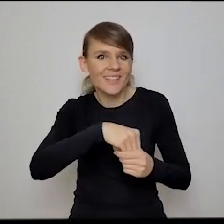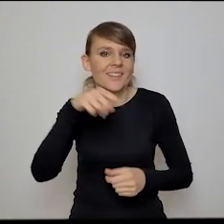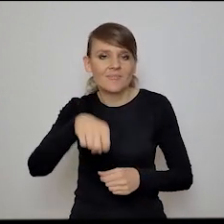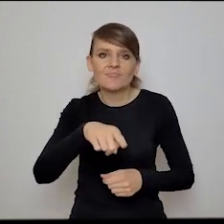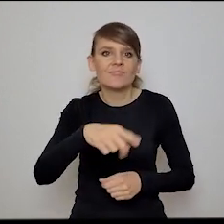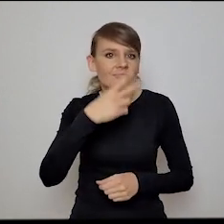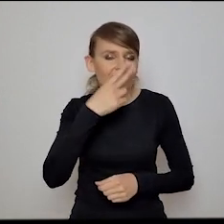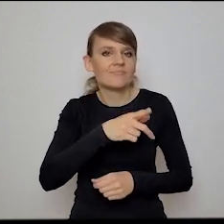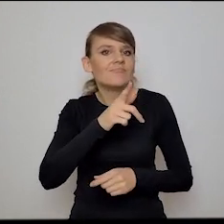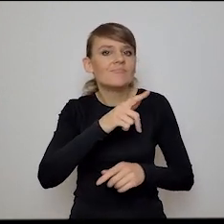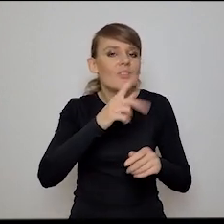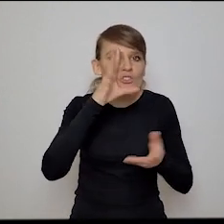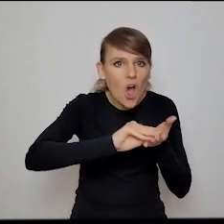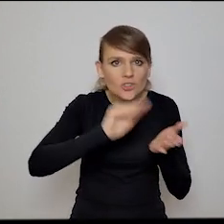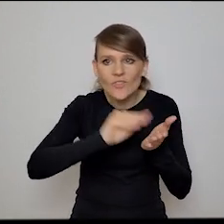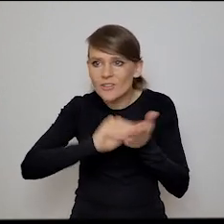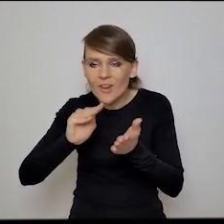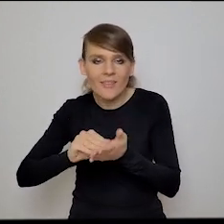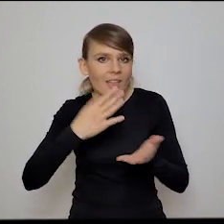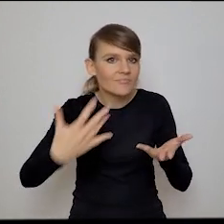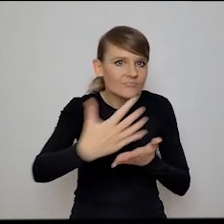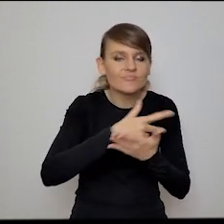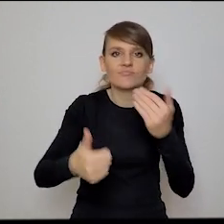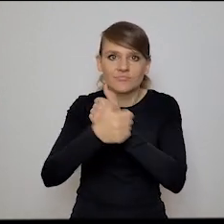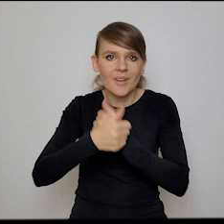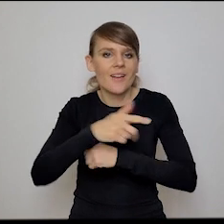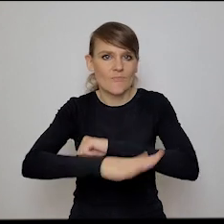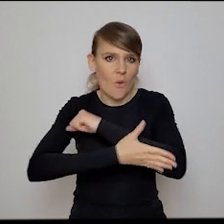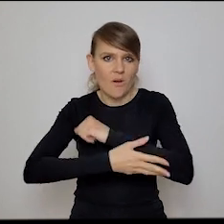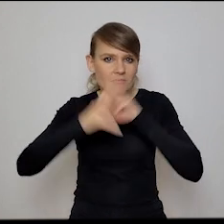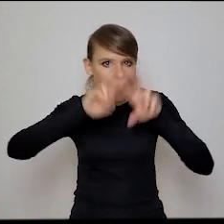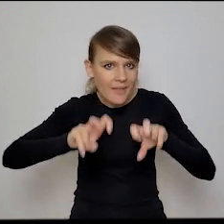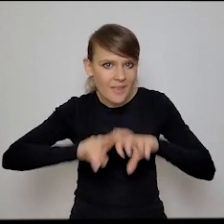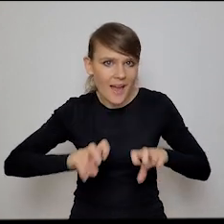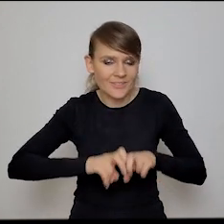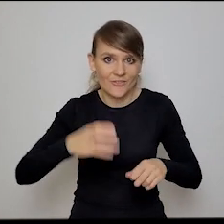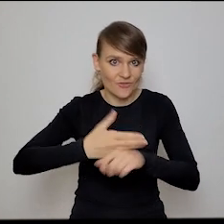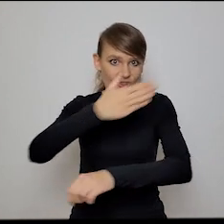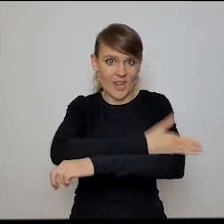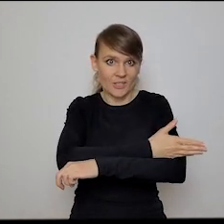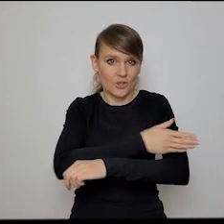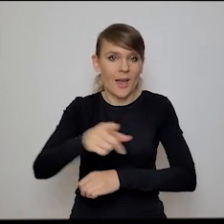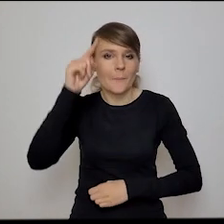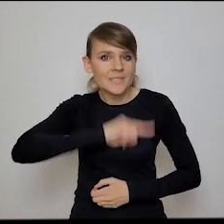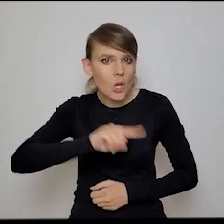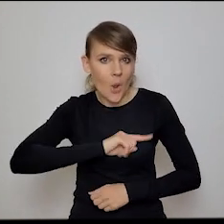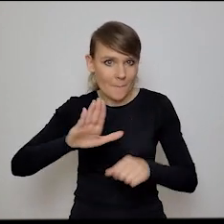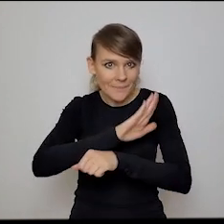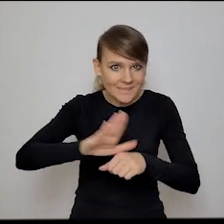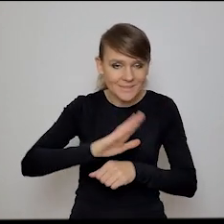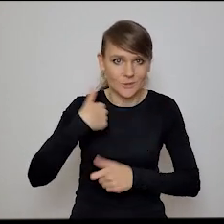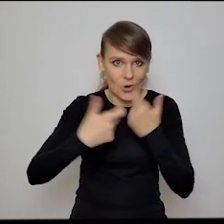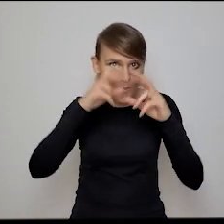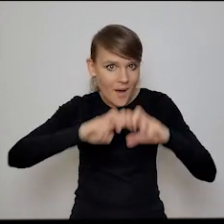powiedzmy empiryczne, poparte też głębokimi badaniami wcześniej w ogóle psychologów biznesu,